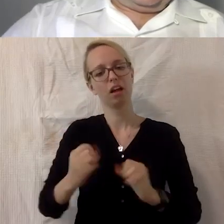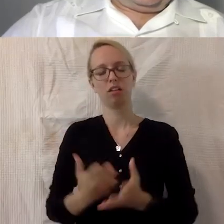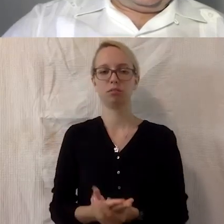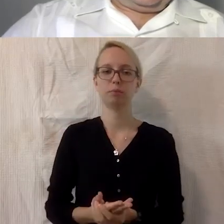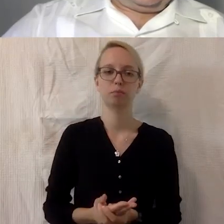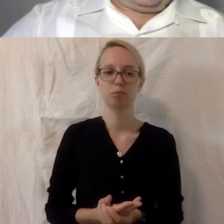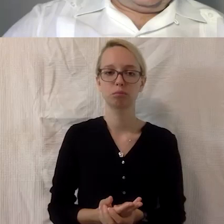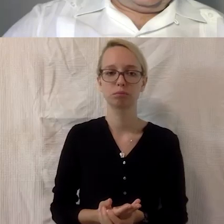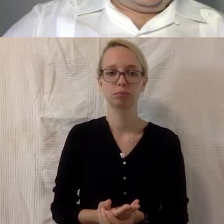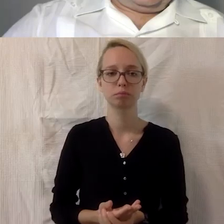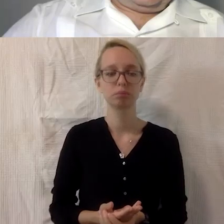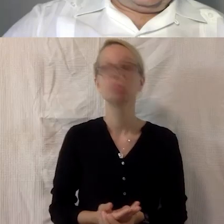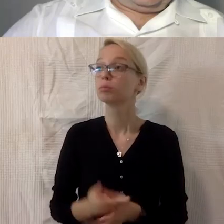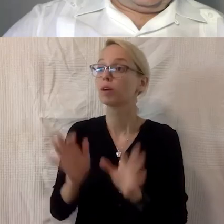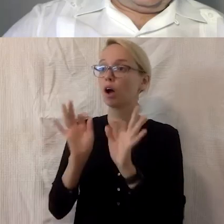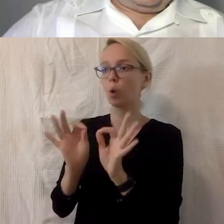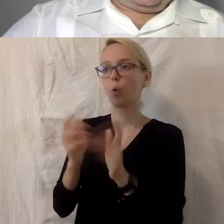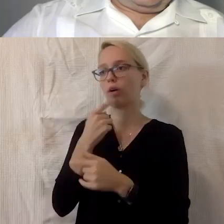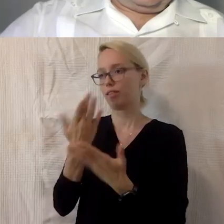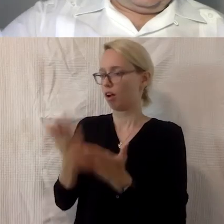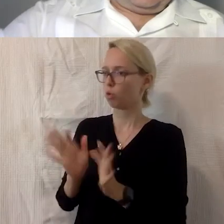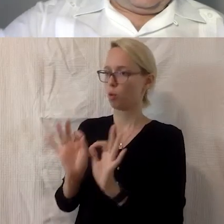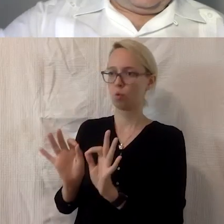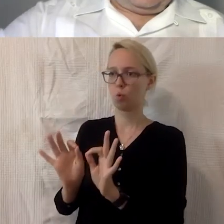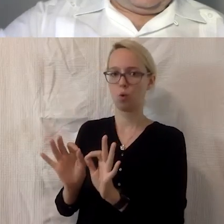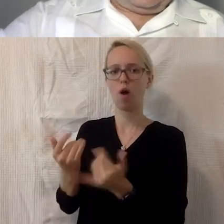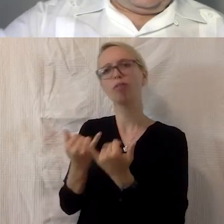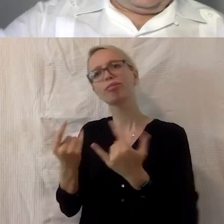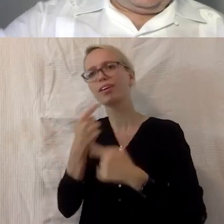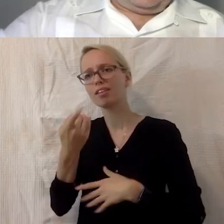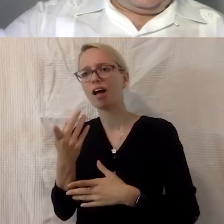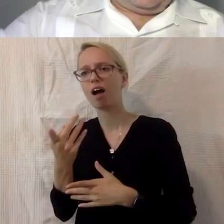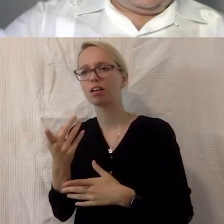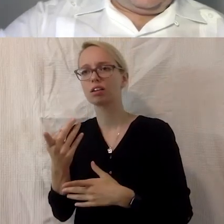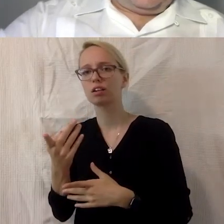Das finde ich schön, dass du das gesagt hast, wie du es gesagt hast, dass es Menschen,